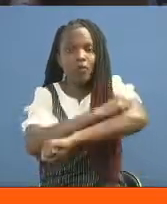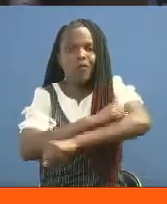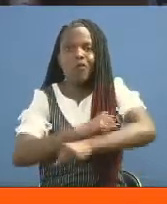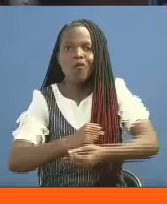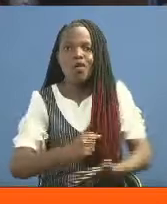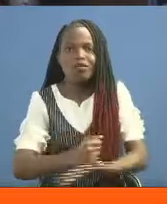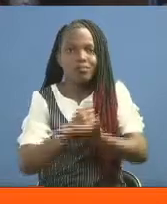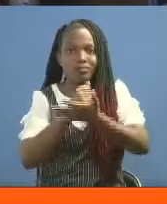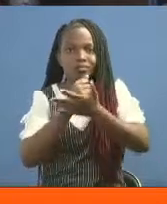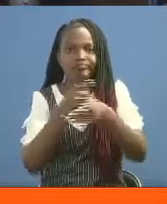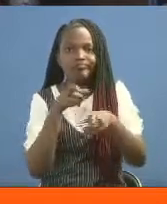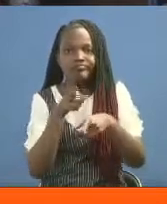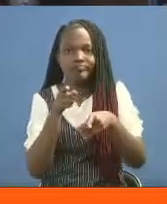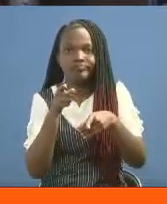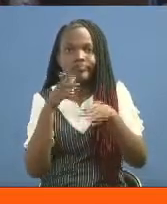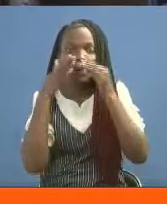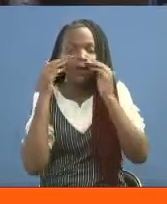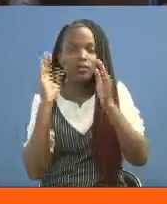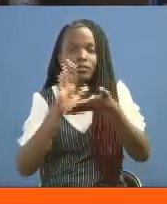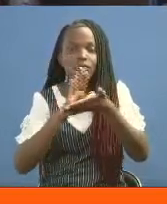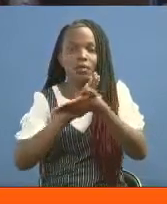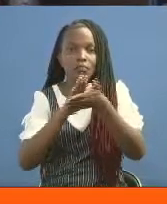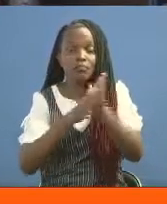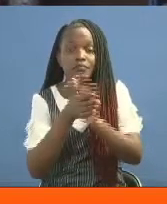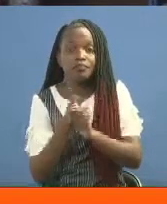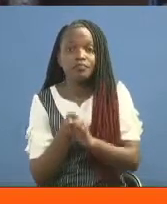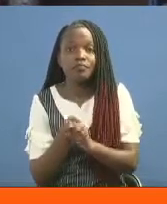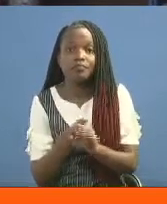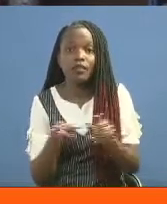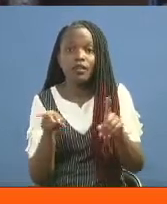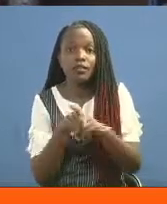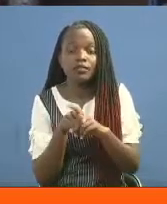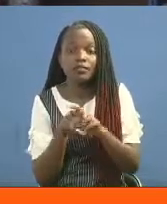kuwa sabuni veyuzi na hata mitungi ya maji.